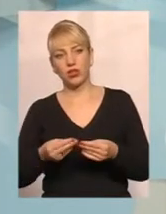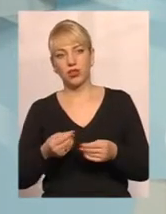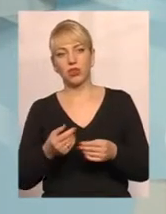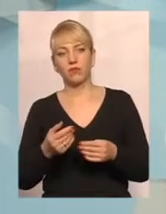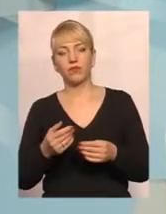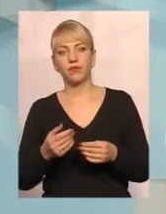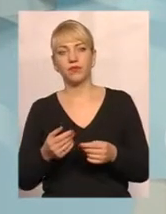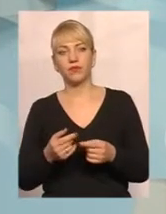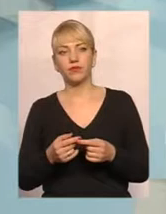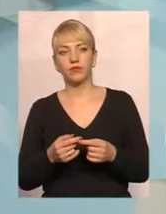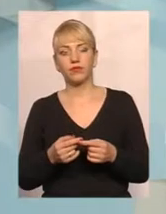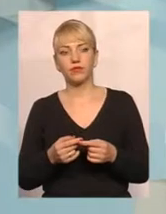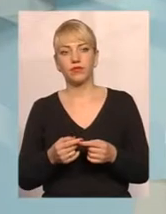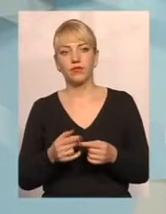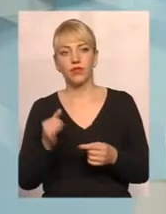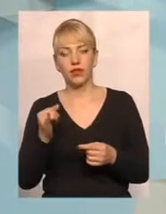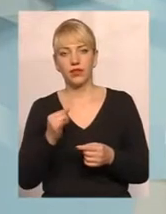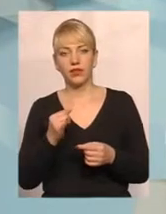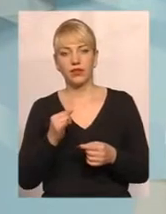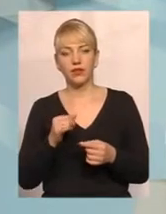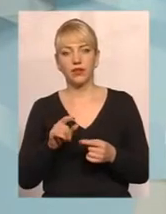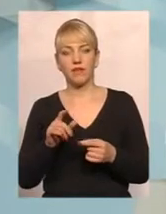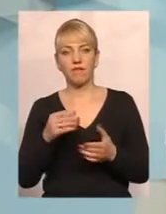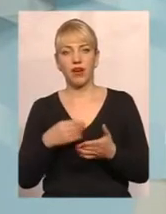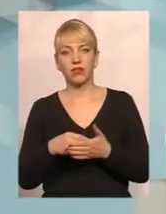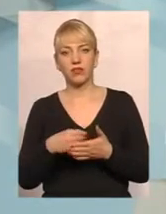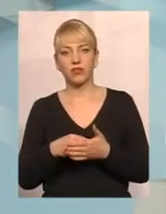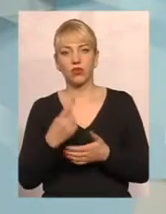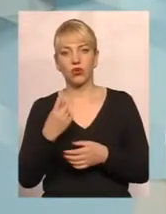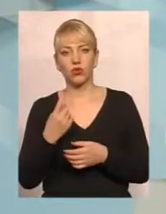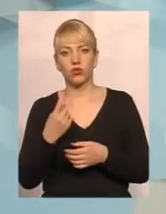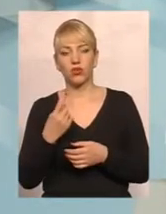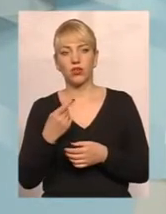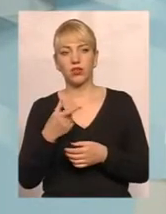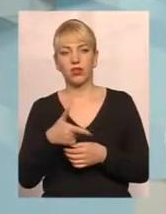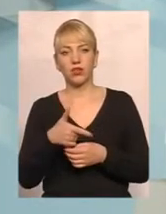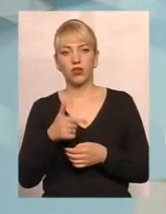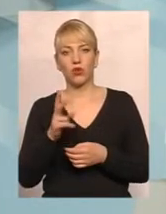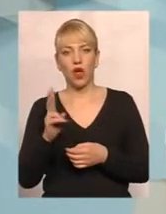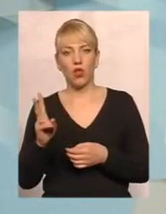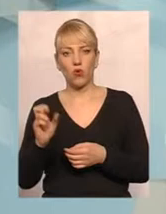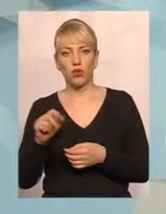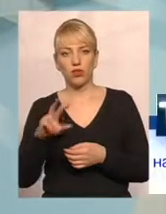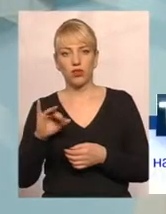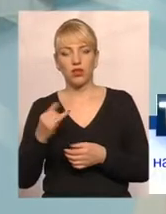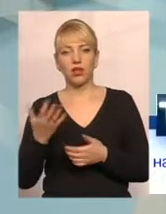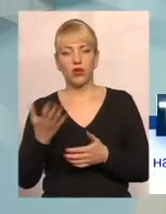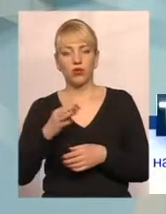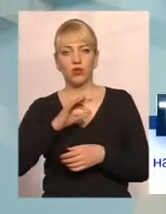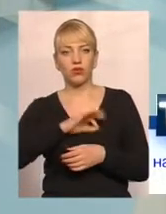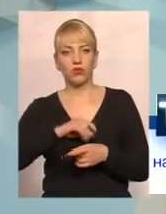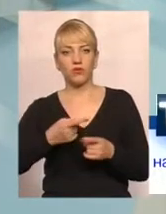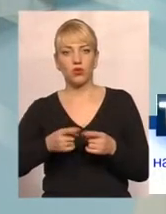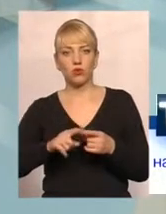норматив площі. І відповідно вартість однієї гігакалорії, яка використовується в цьому